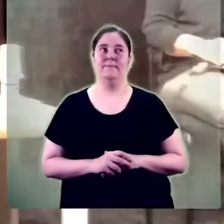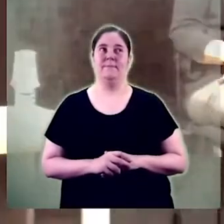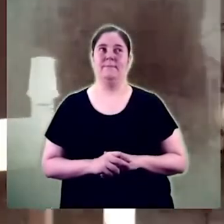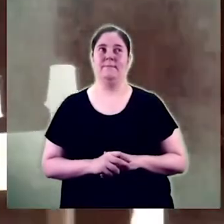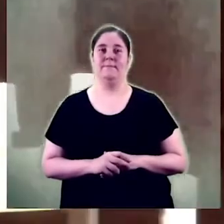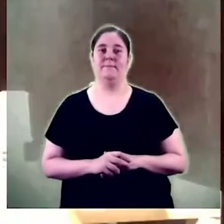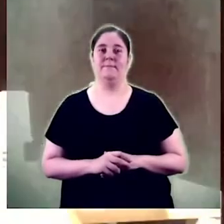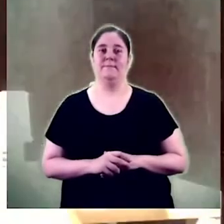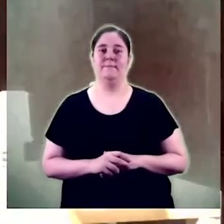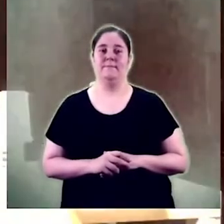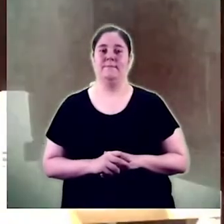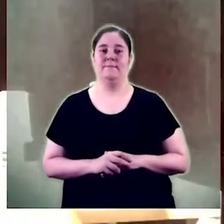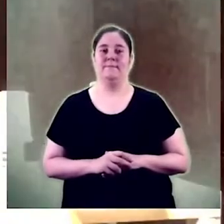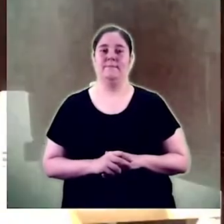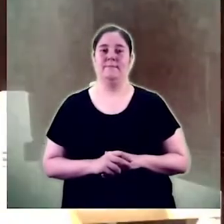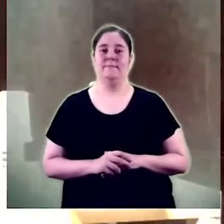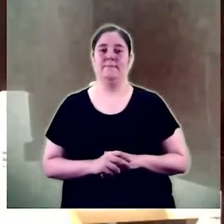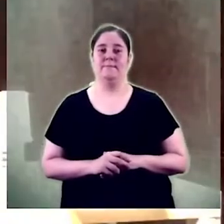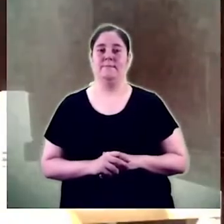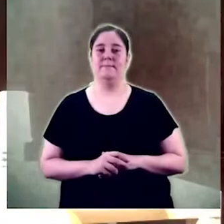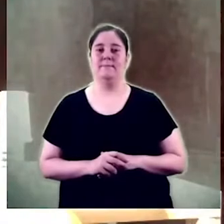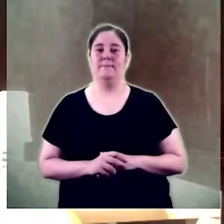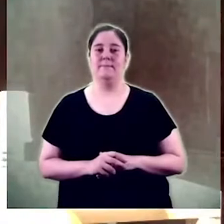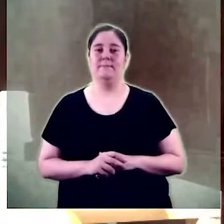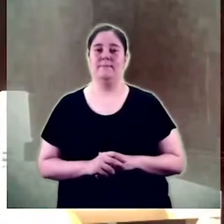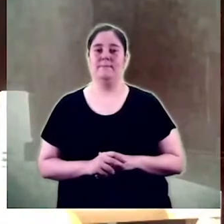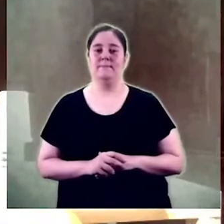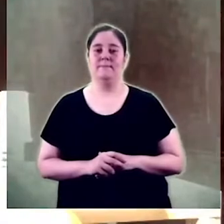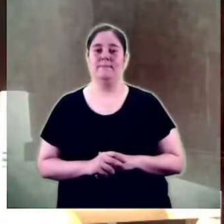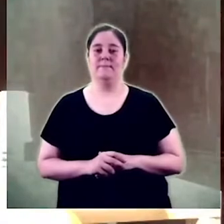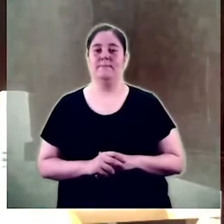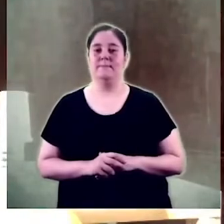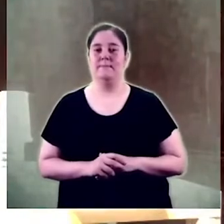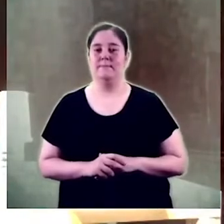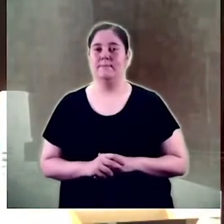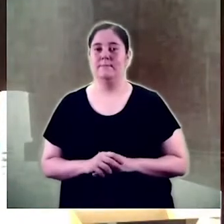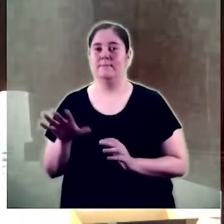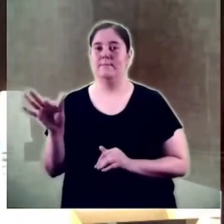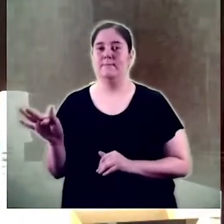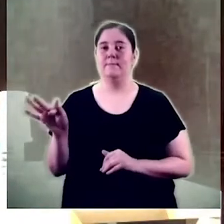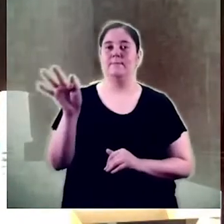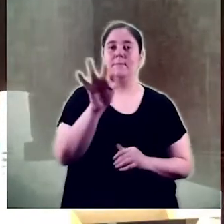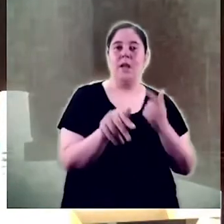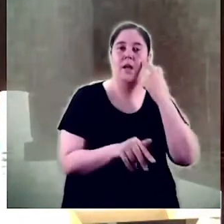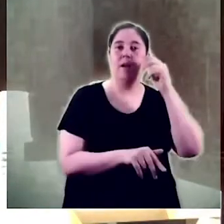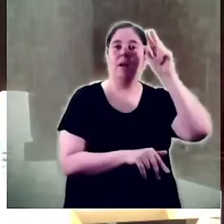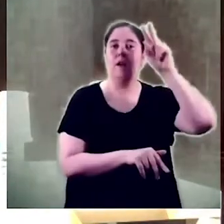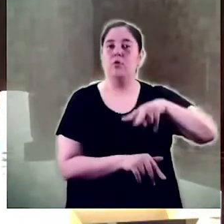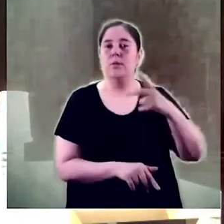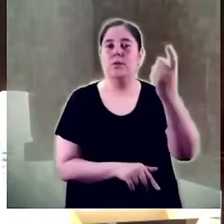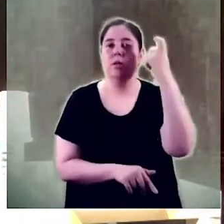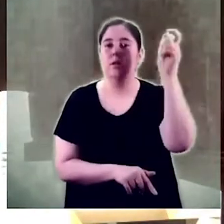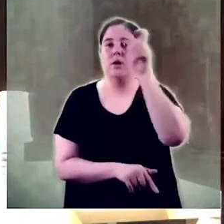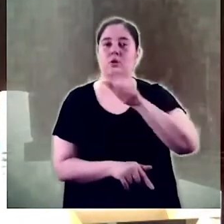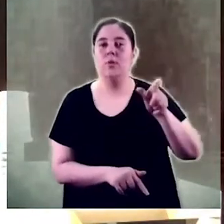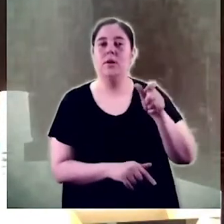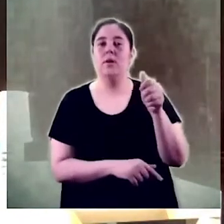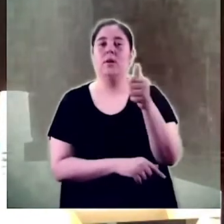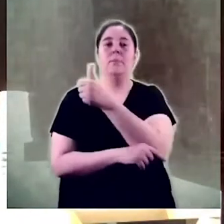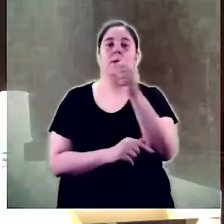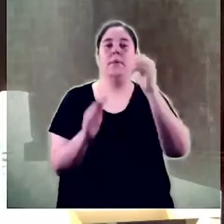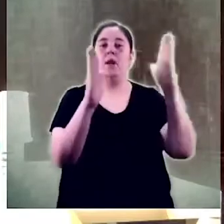Molt bé, passem a la part de reconeixement de l'alumnat a la primera promoció del Grau d'Estudis